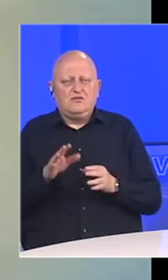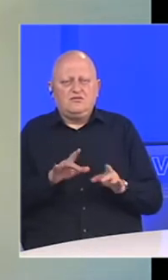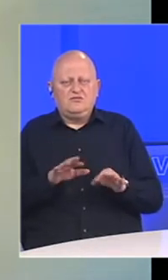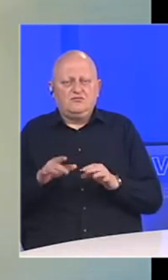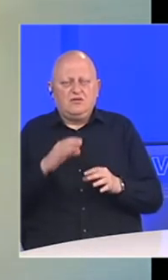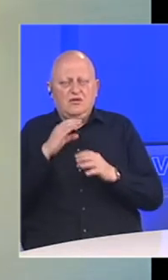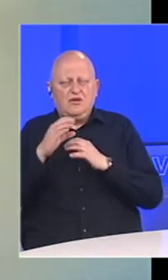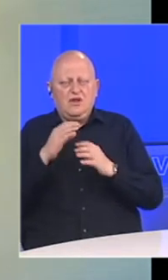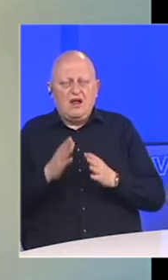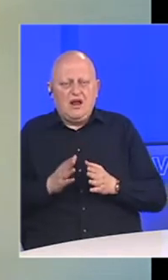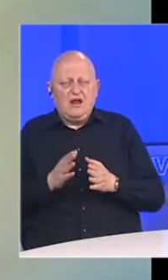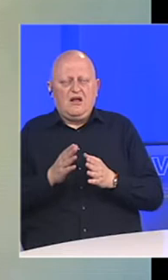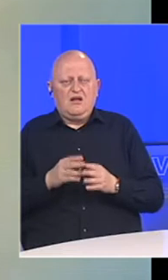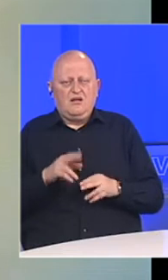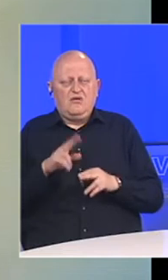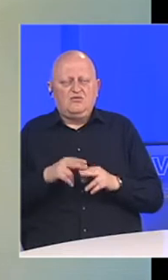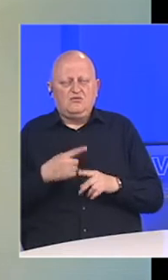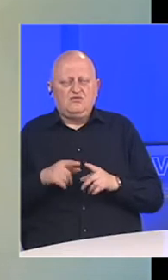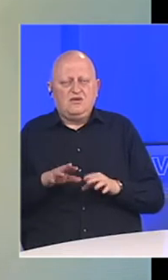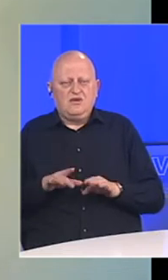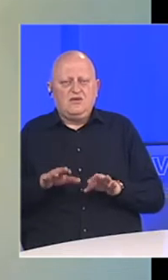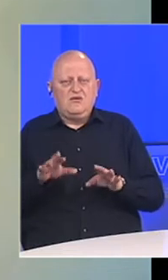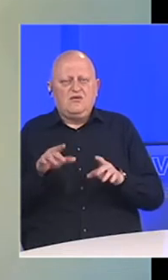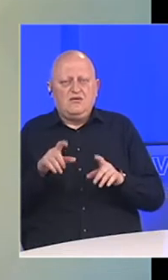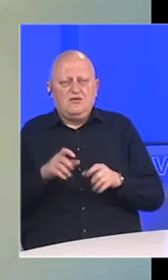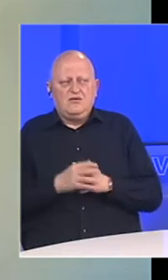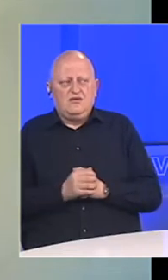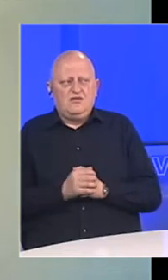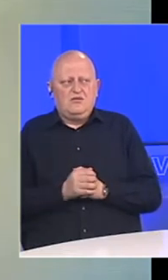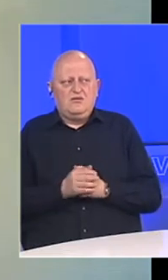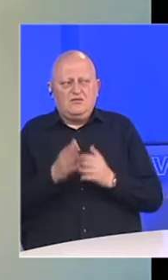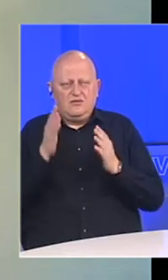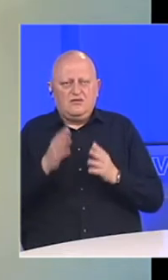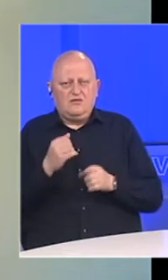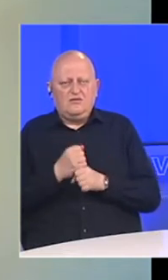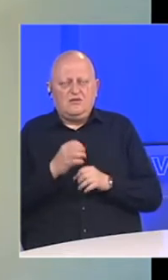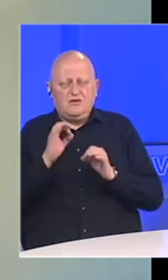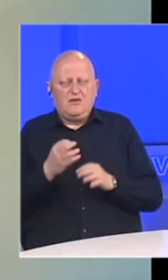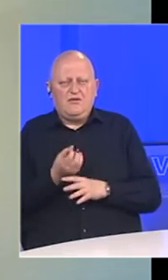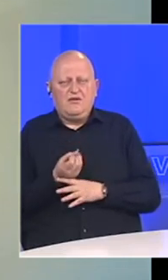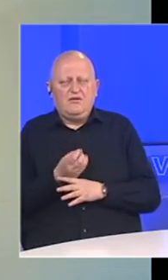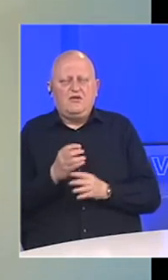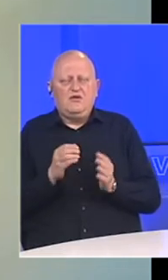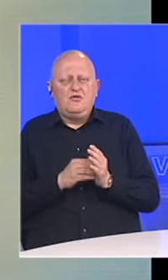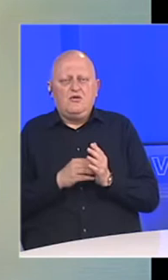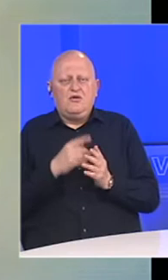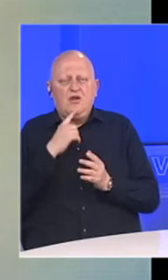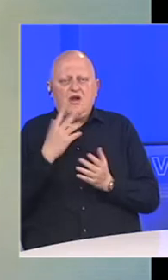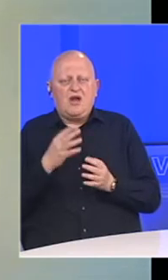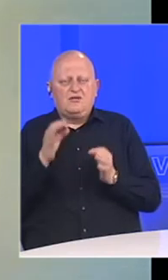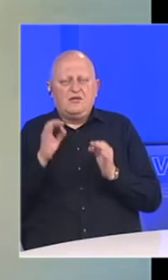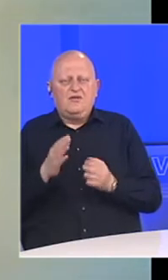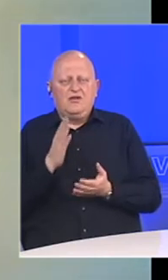komunikacijalnih kanala usred pandemije koronavirusa. Vjerujemo da ćemo steći konkretne informacije o potrebama kako bismo na